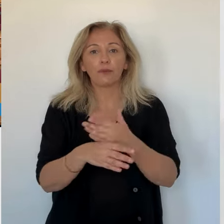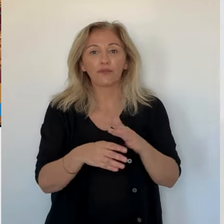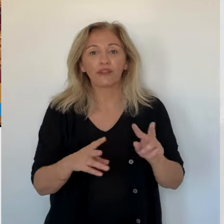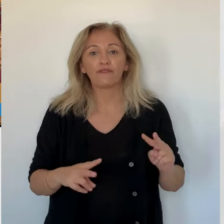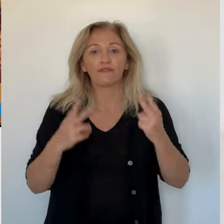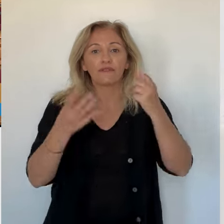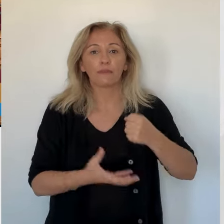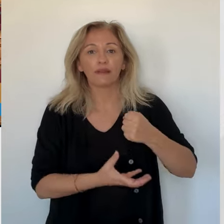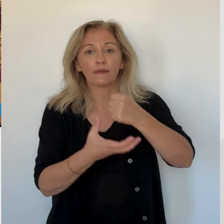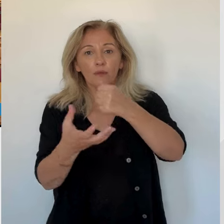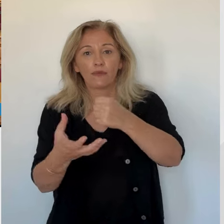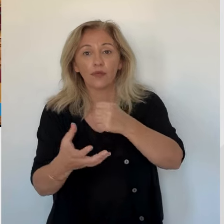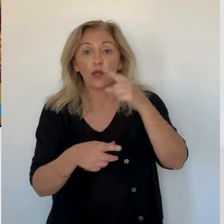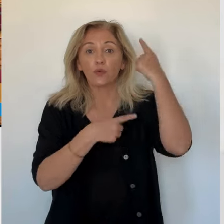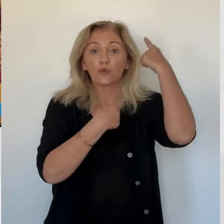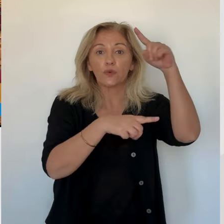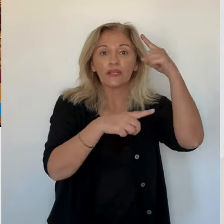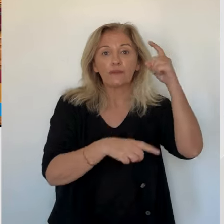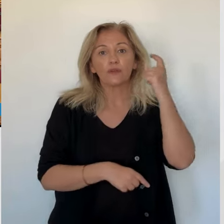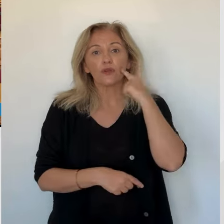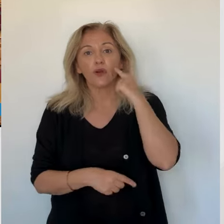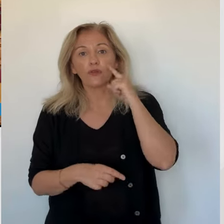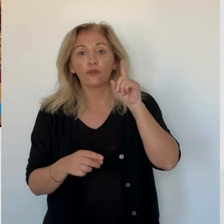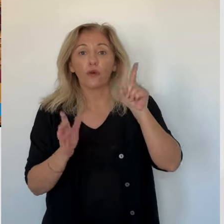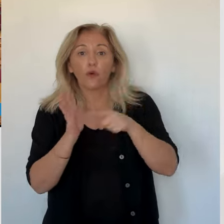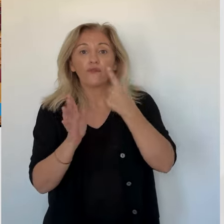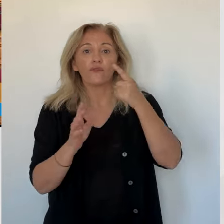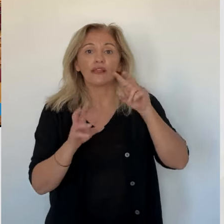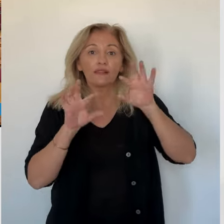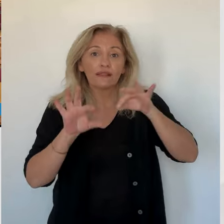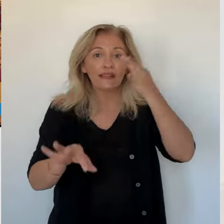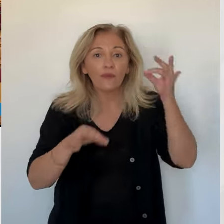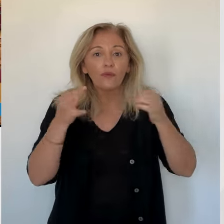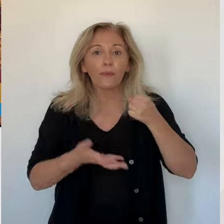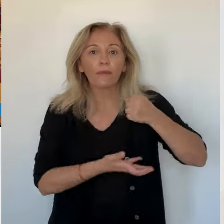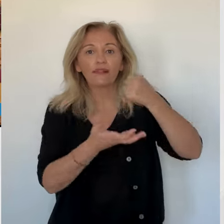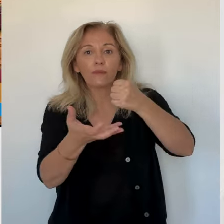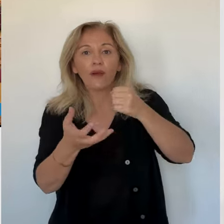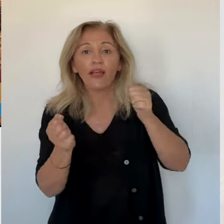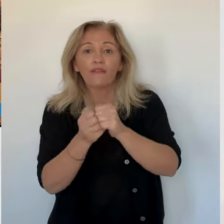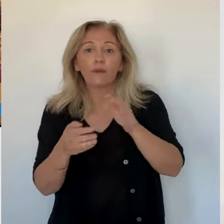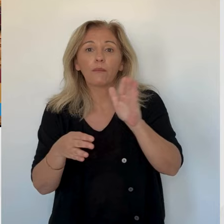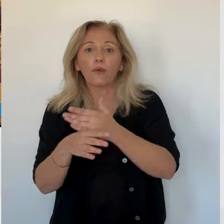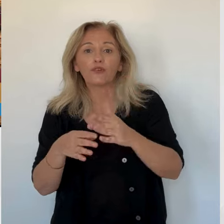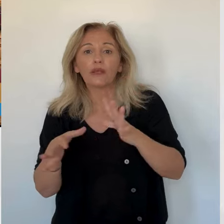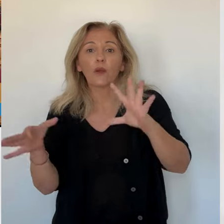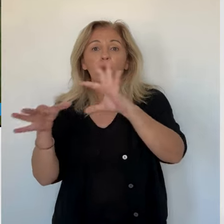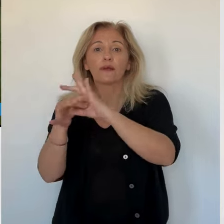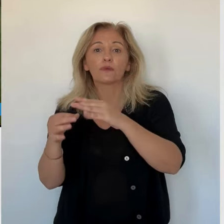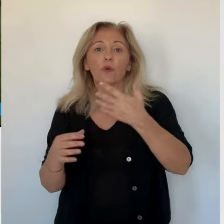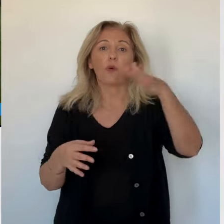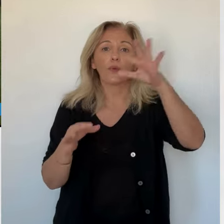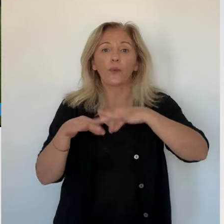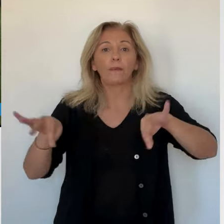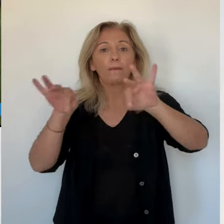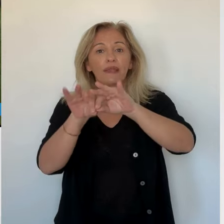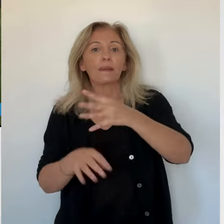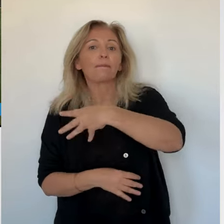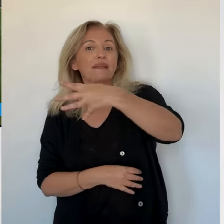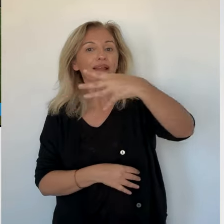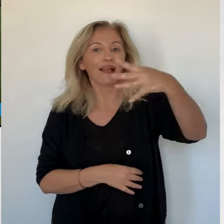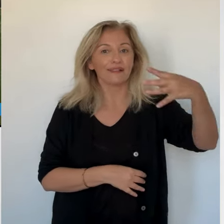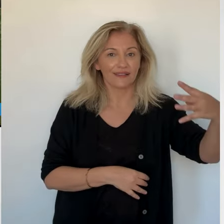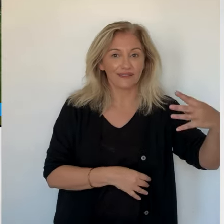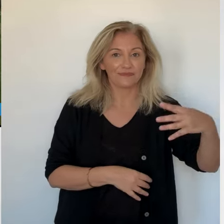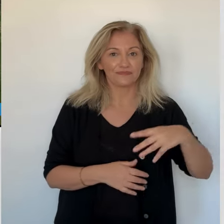Corses de se réapproprier leur patrimoine, notamment dans un cadre plus large, qui est un cadre de coopération méditerranéen. En